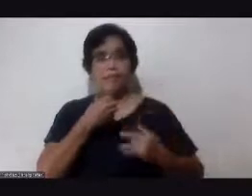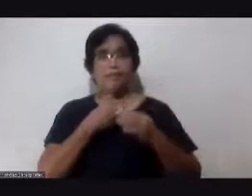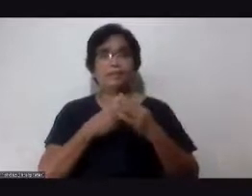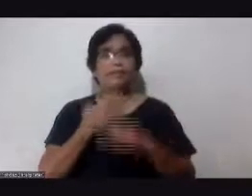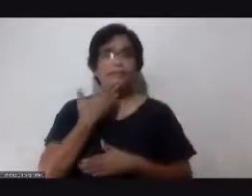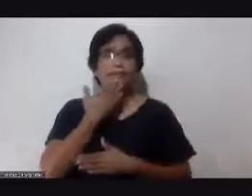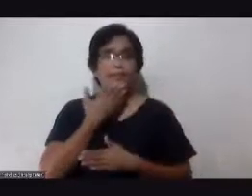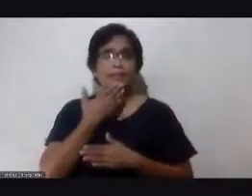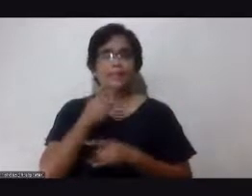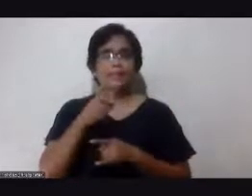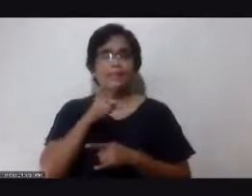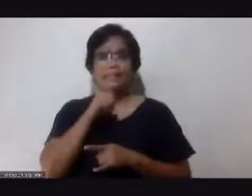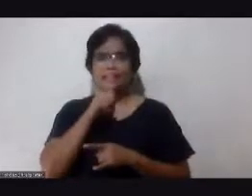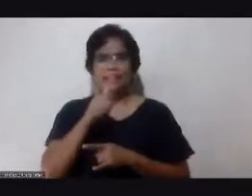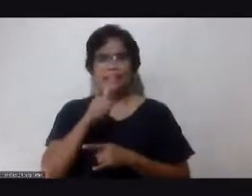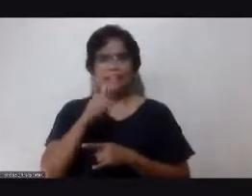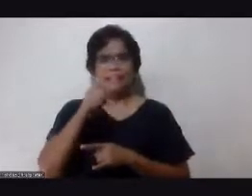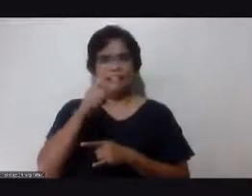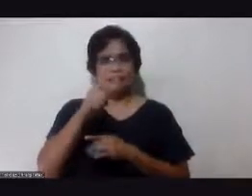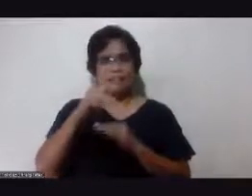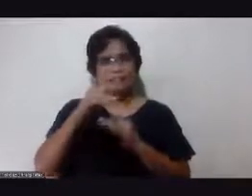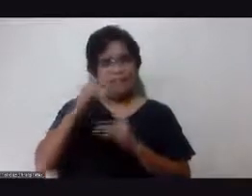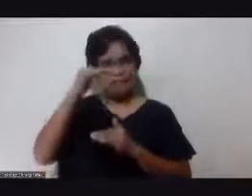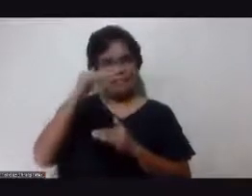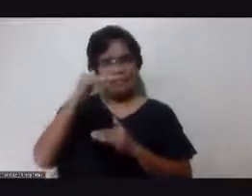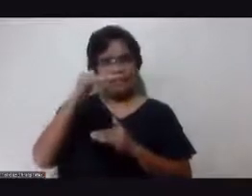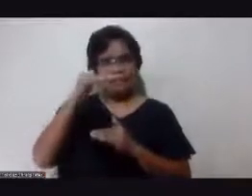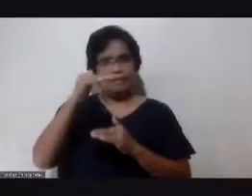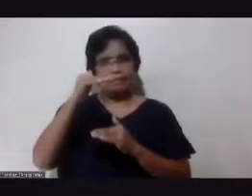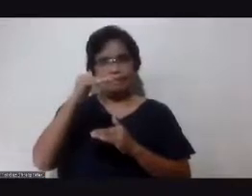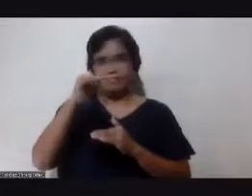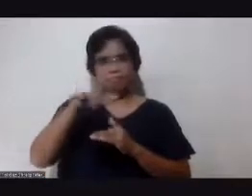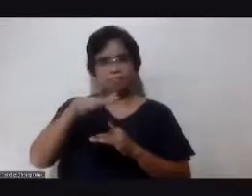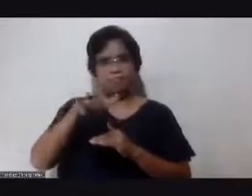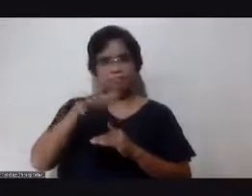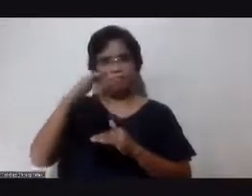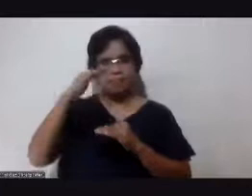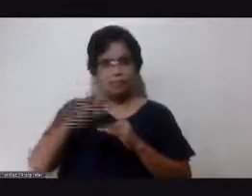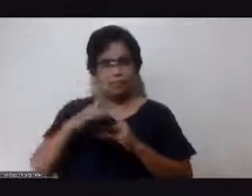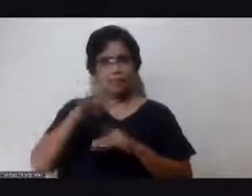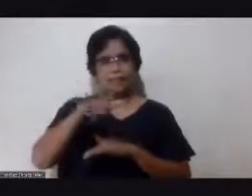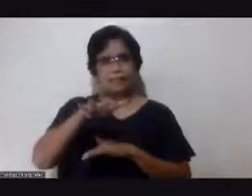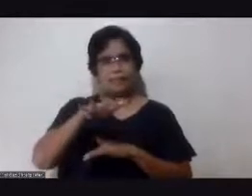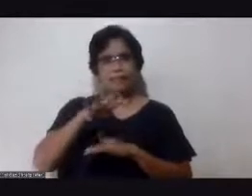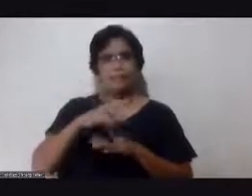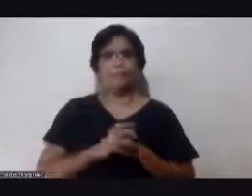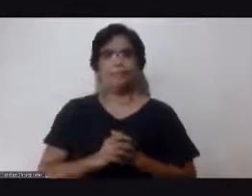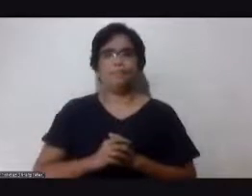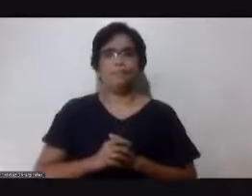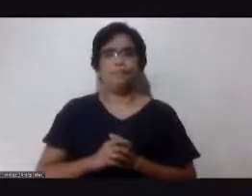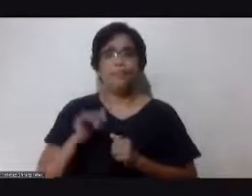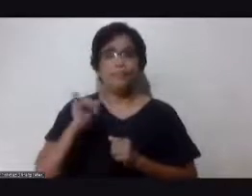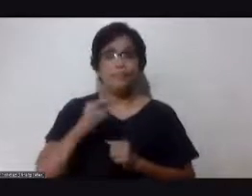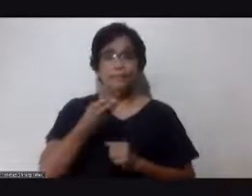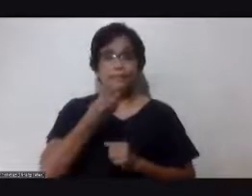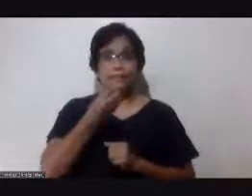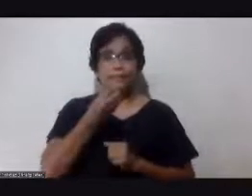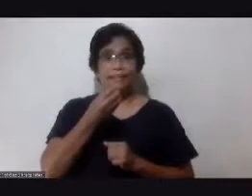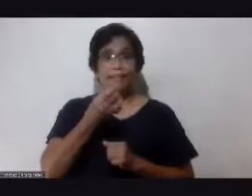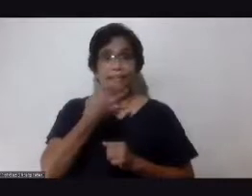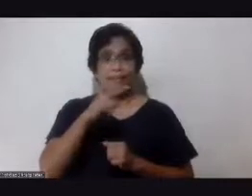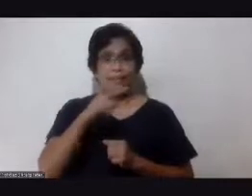hindi ganong kataas yung blood sugar ko kung uminom ako ng ampalaya plus so you know may